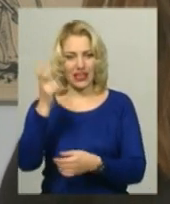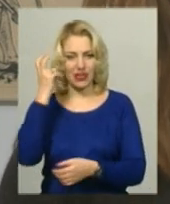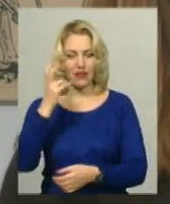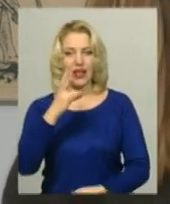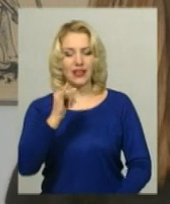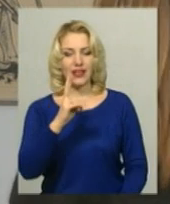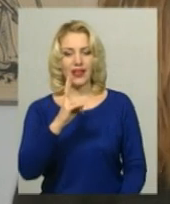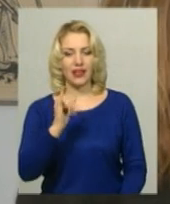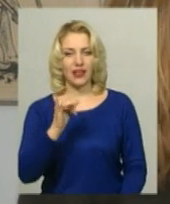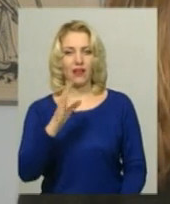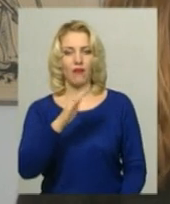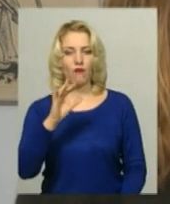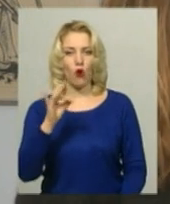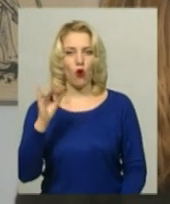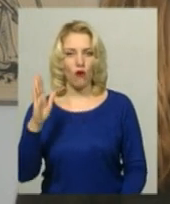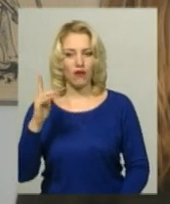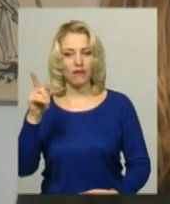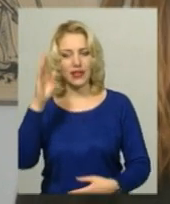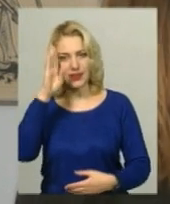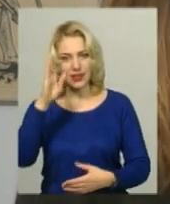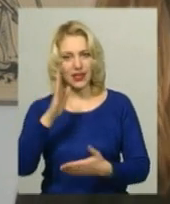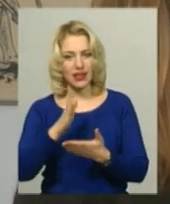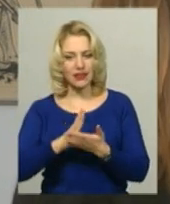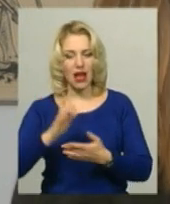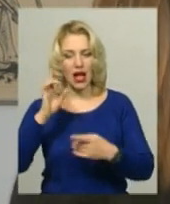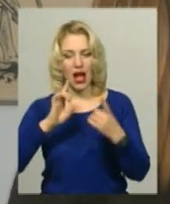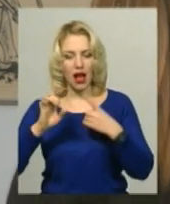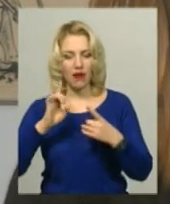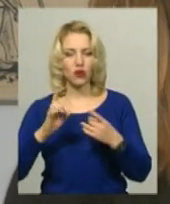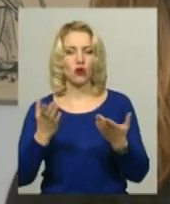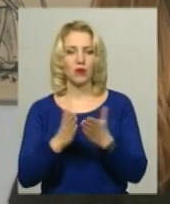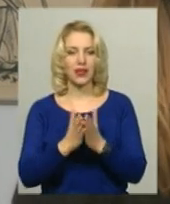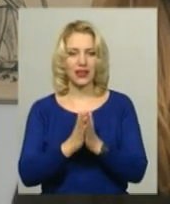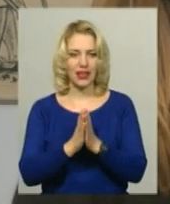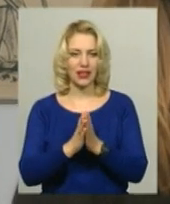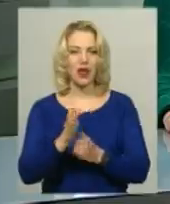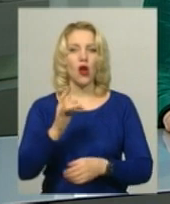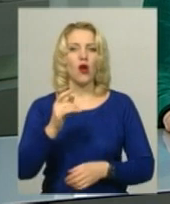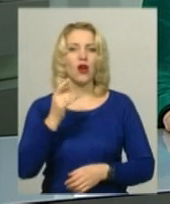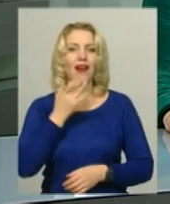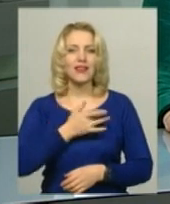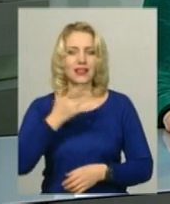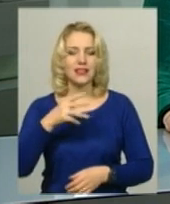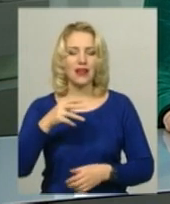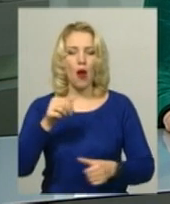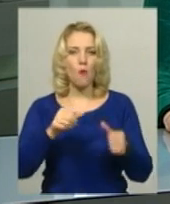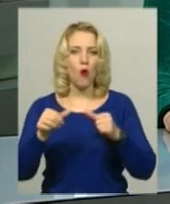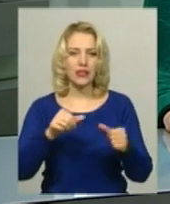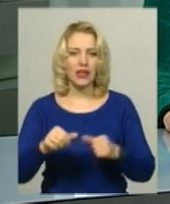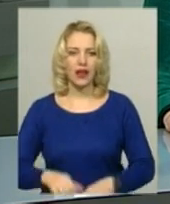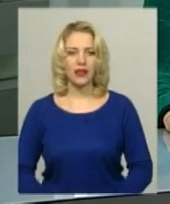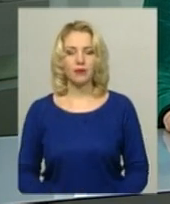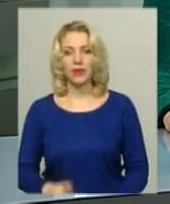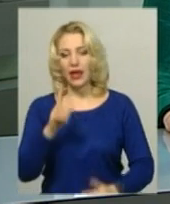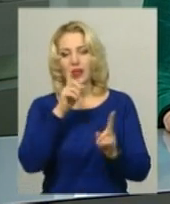Нікіфоров. Він є автором книги «Декомунізовані українська радянська мозаїка». Невеликий сніг та